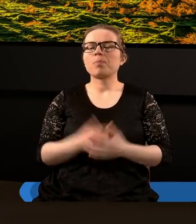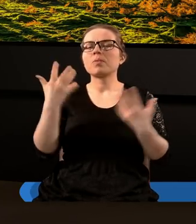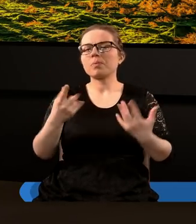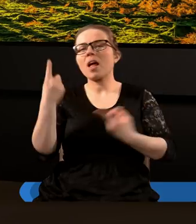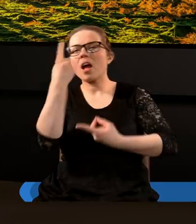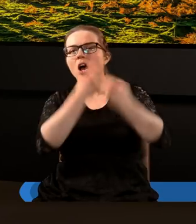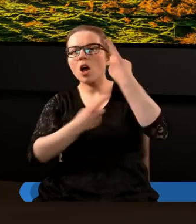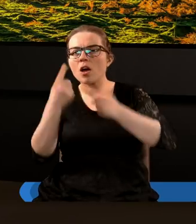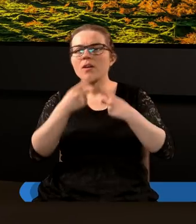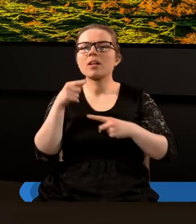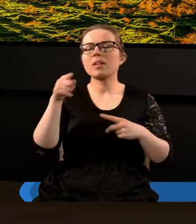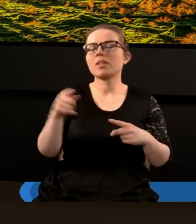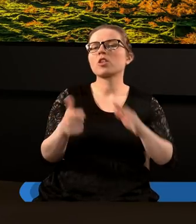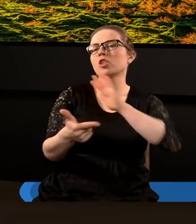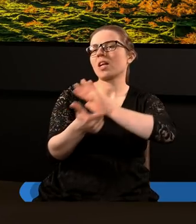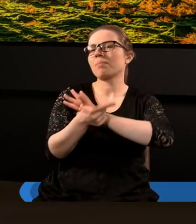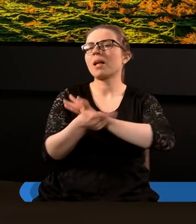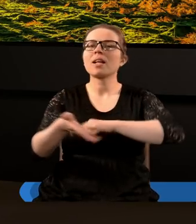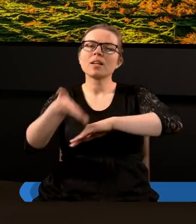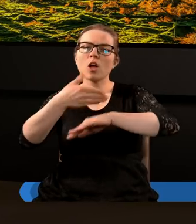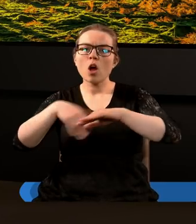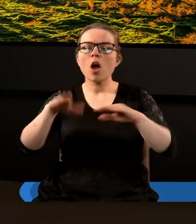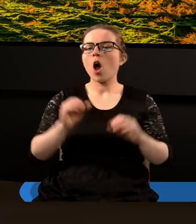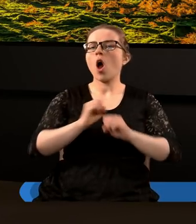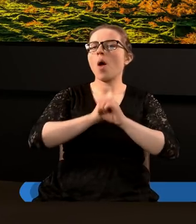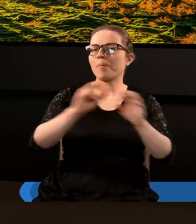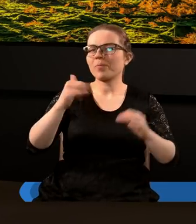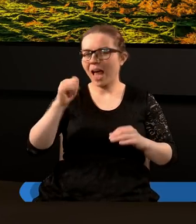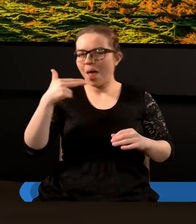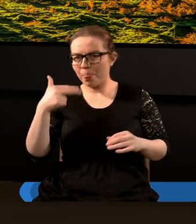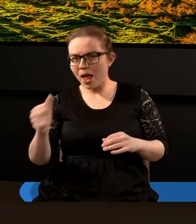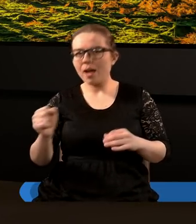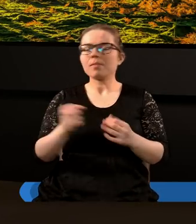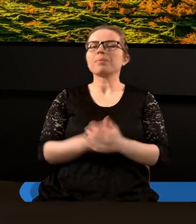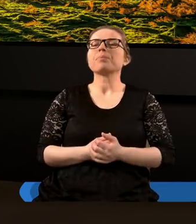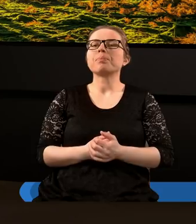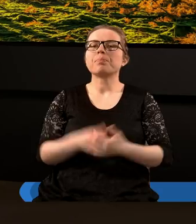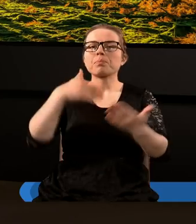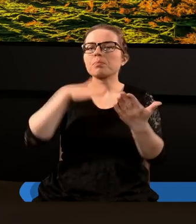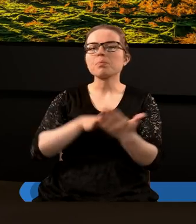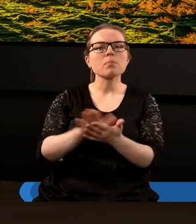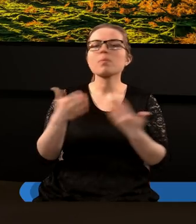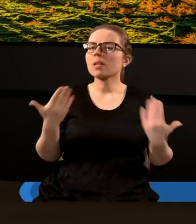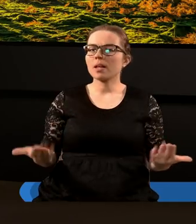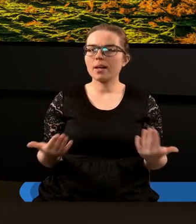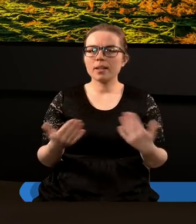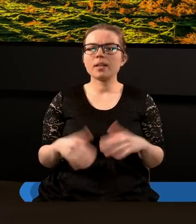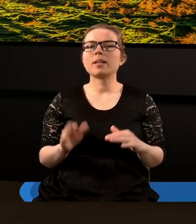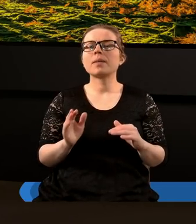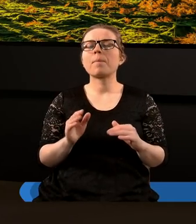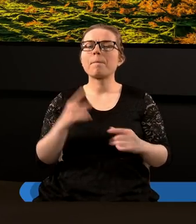rozważać, mianowicie to jest 17 rozdział Apokalipsy. Na samym początku będę chciał, żebyśmy